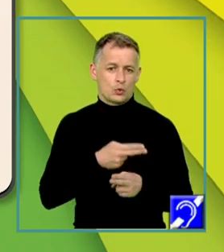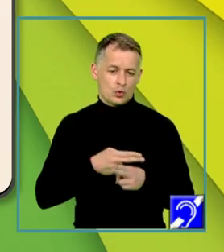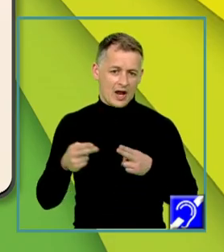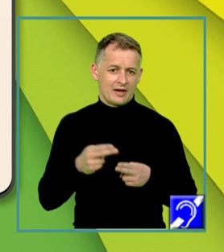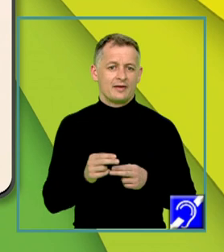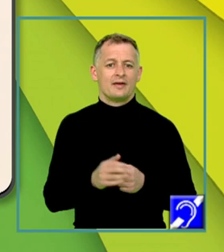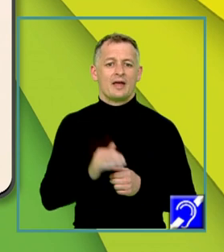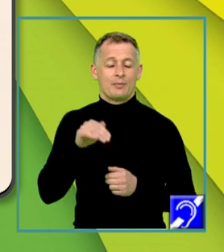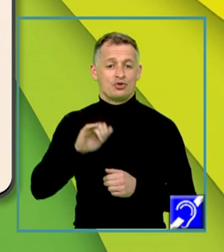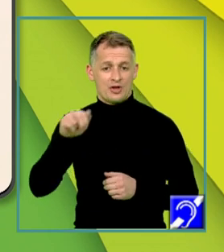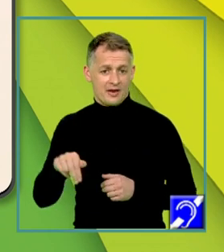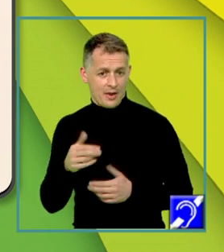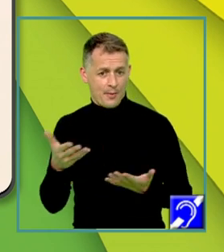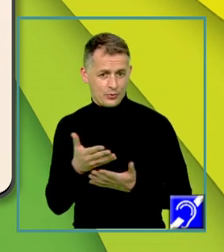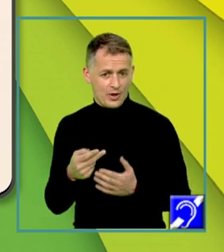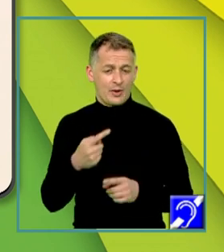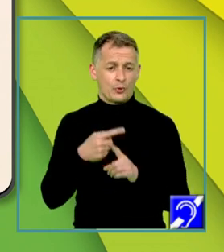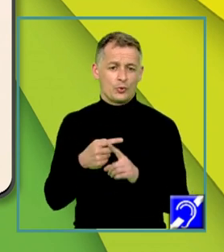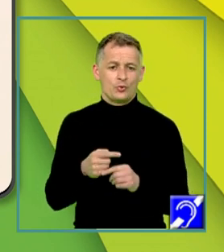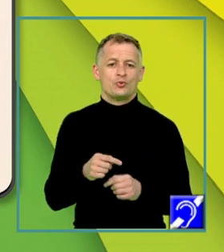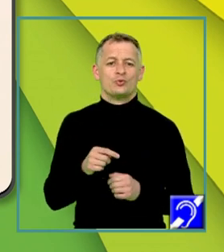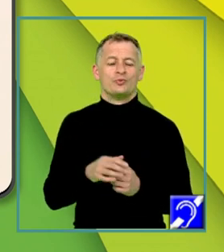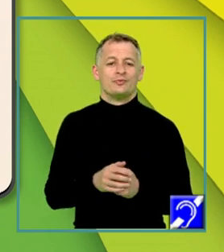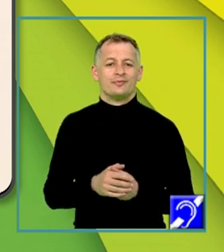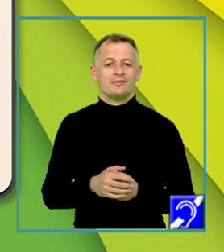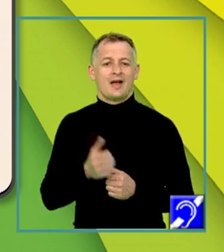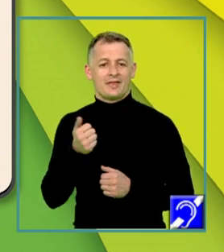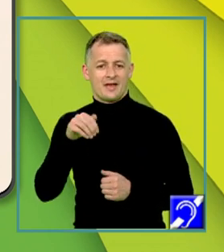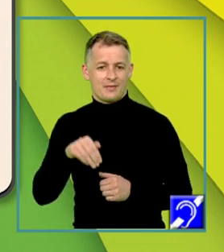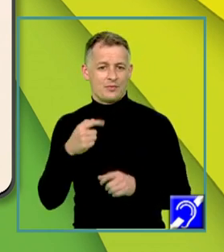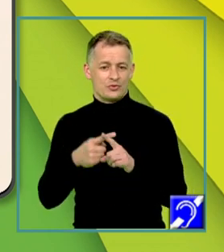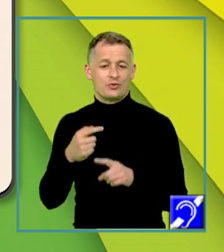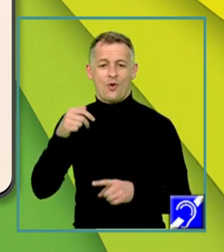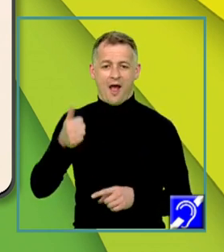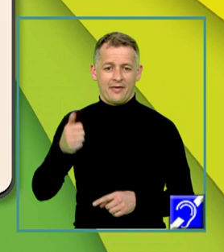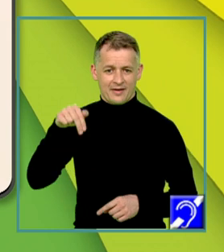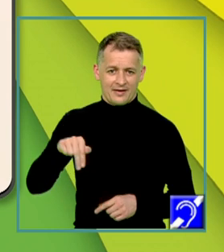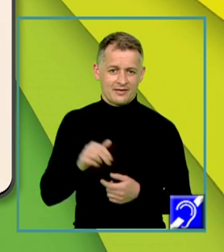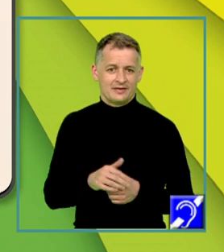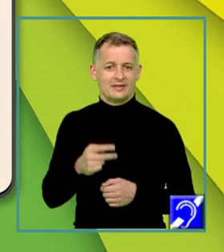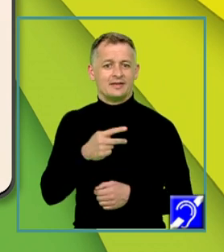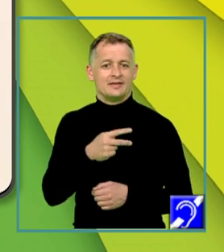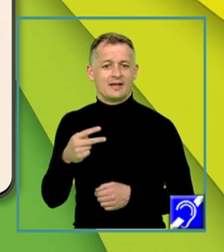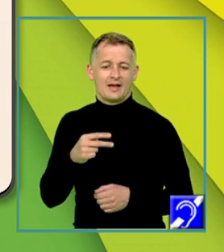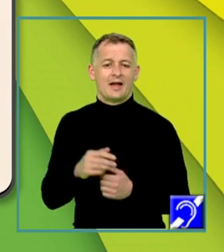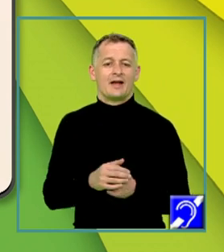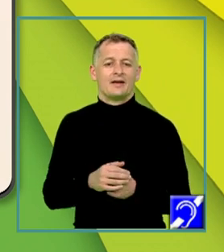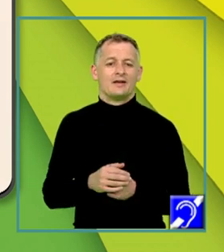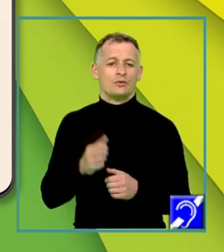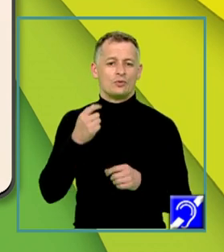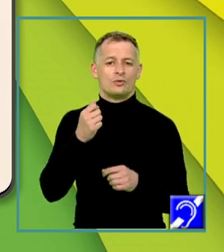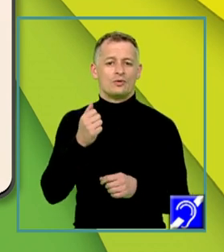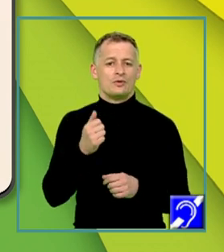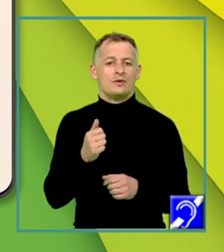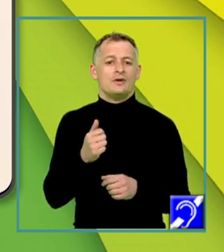produsul matricial A de M în mulțicul A de N egal cu 3 în mulțicul matricea A de 3.